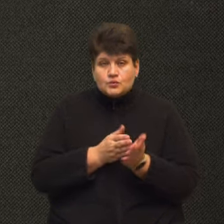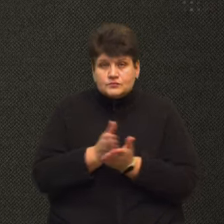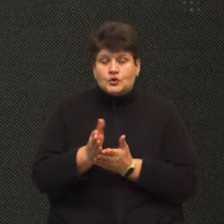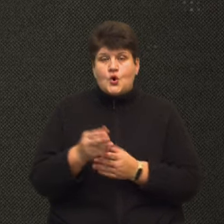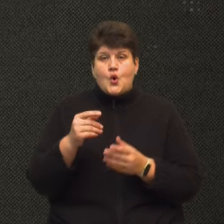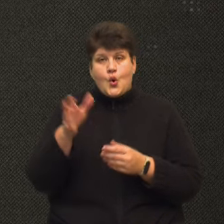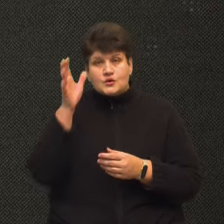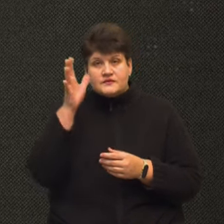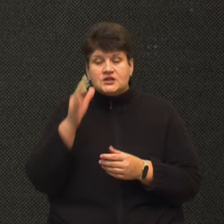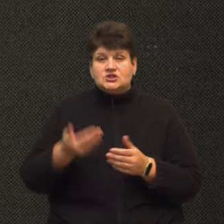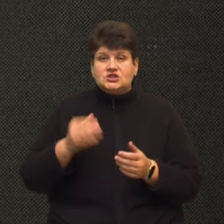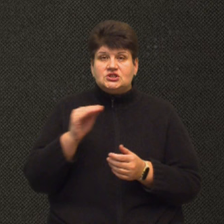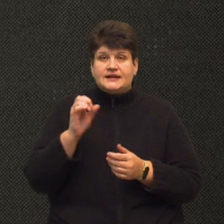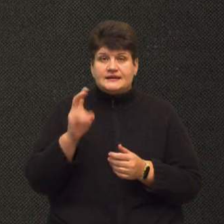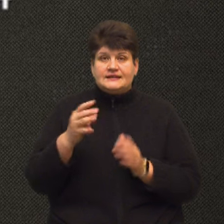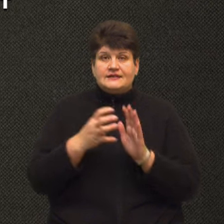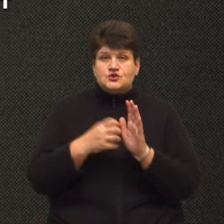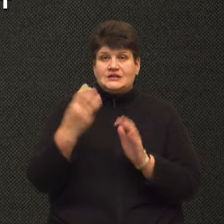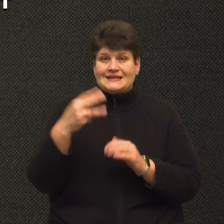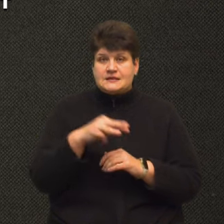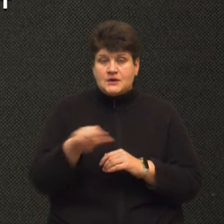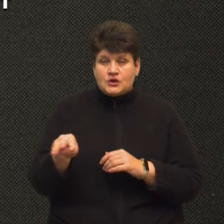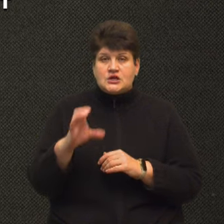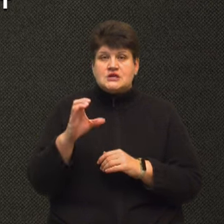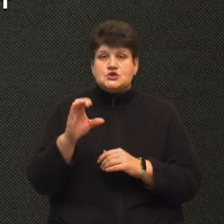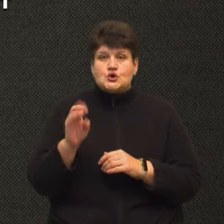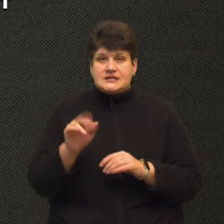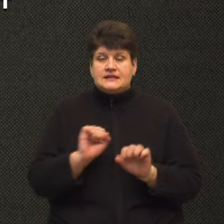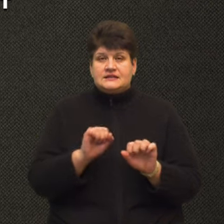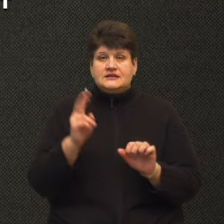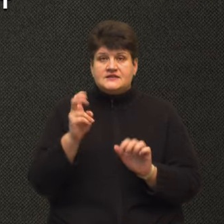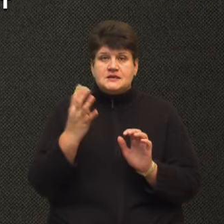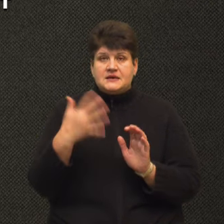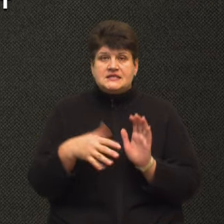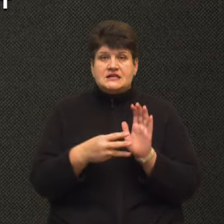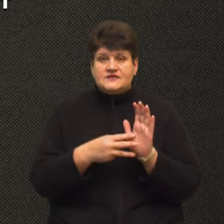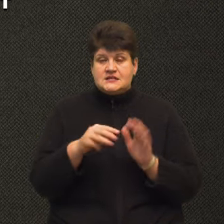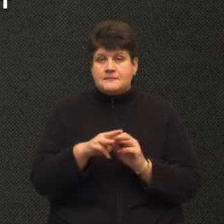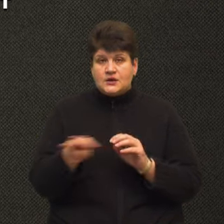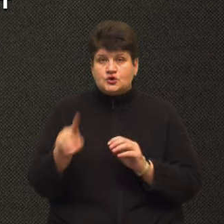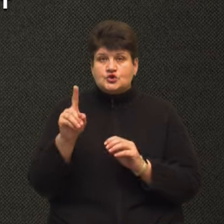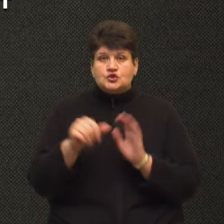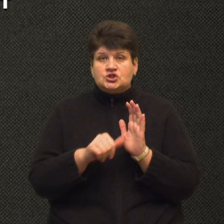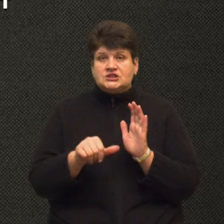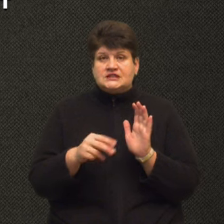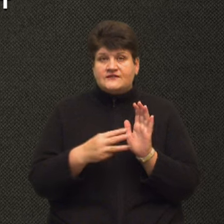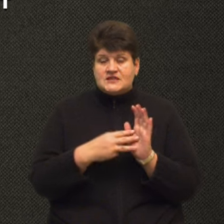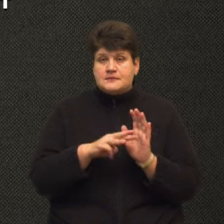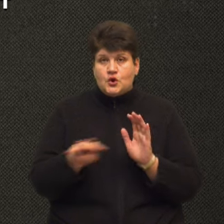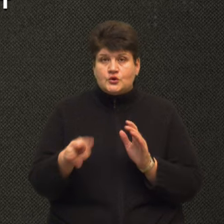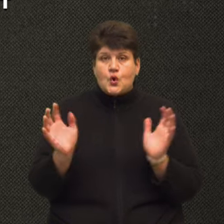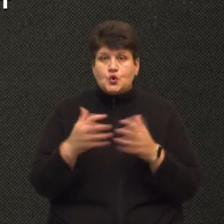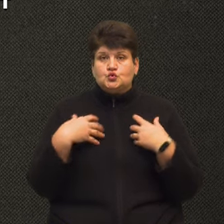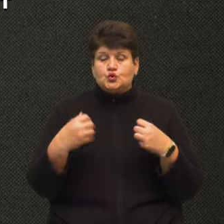-комунальне господарство – 930 мільйонів, на соціальний захист – 258 мільйонів та 168 мільйонів на охорону здоров'я.